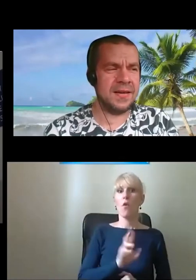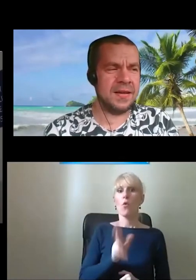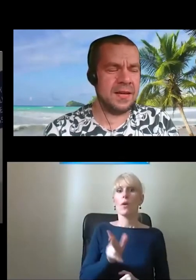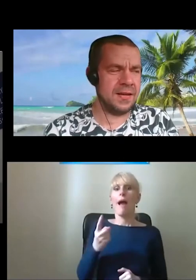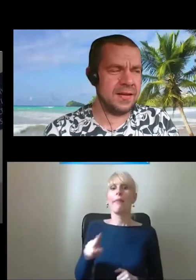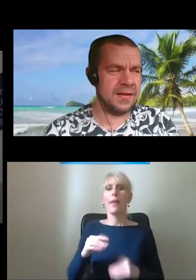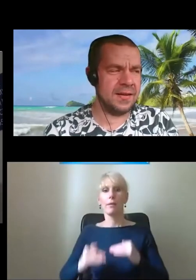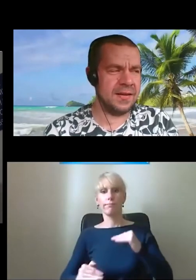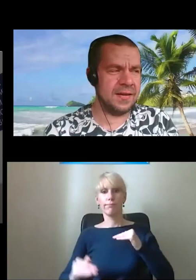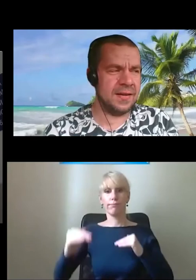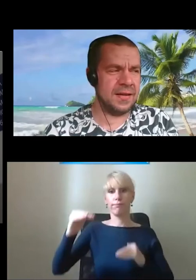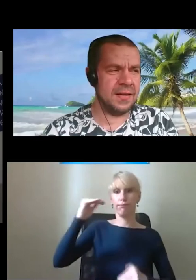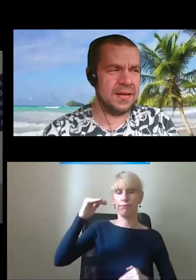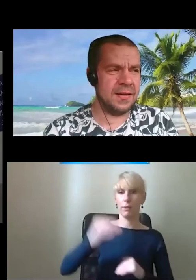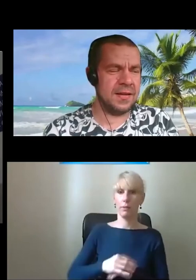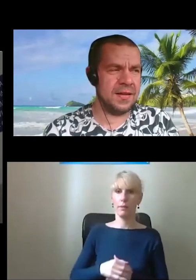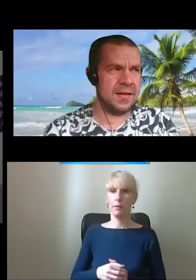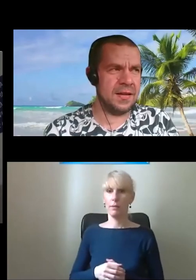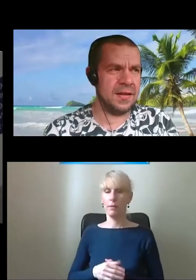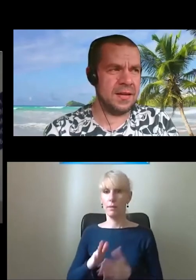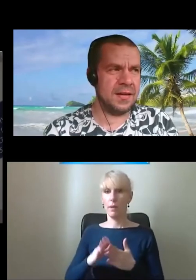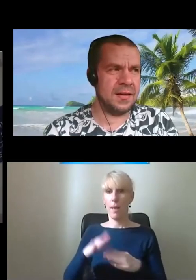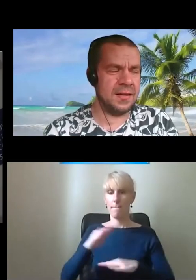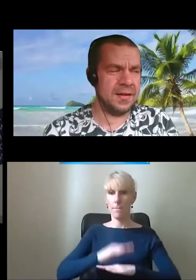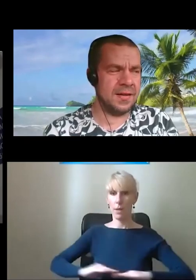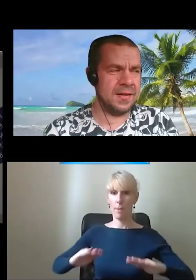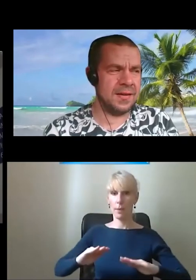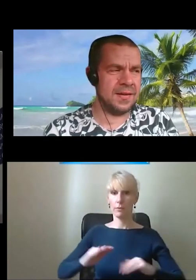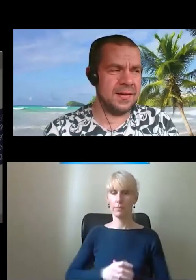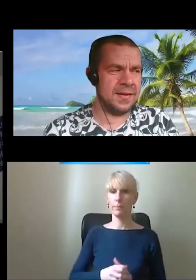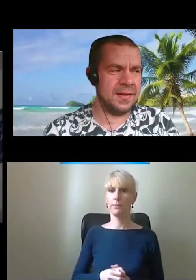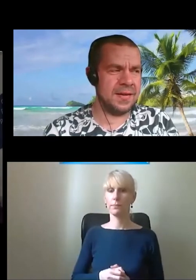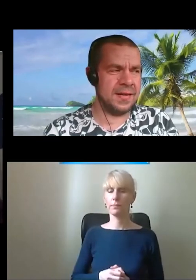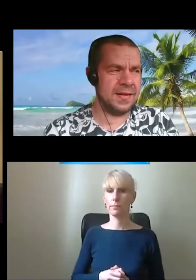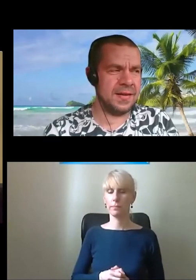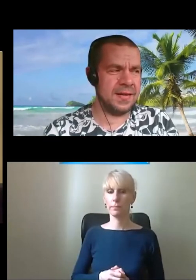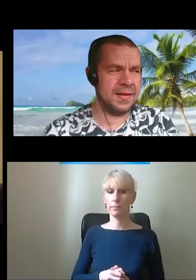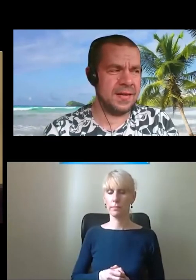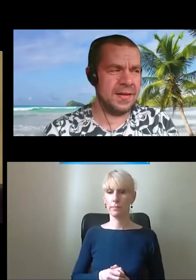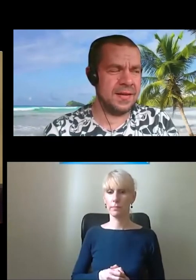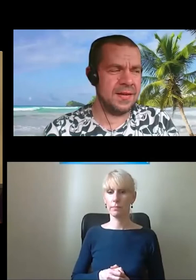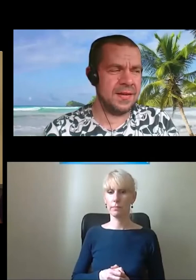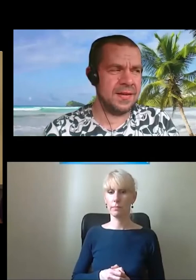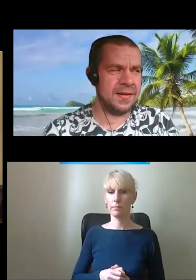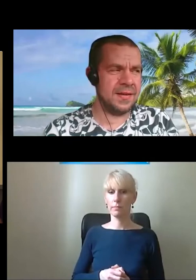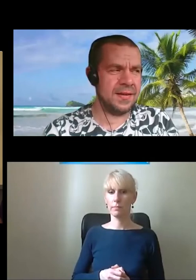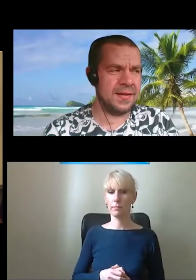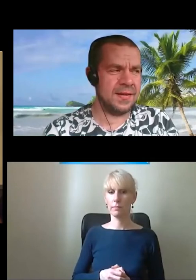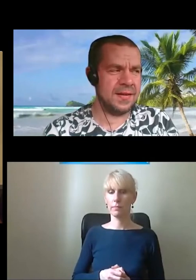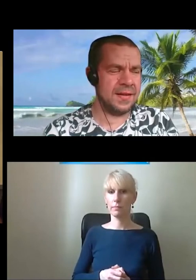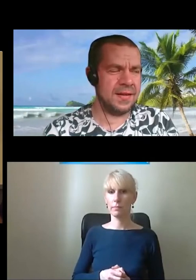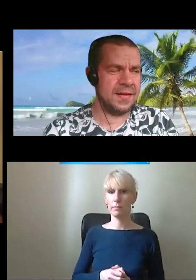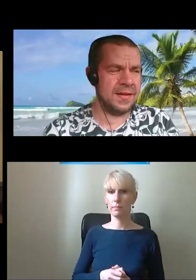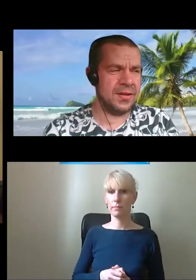WKD. Z WKD wychodziliśmy, tak. stoimy przy platformie... A, pan przy WKAT-ce był. Tak. A, z WKAT-ki pan jest, też wiem.